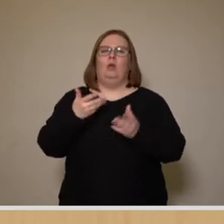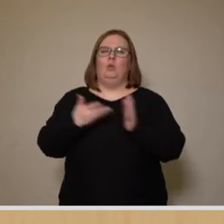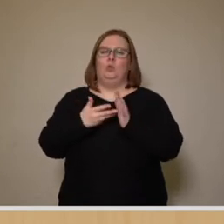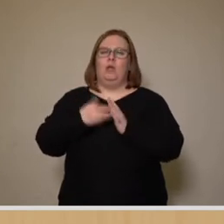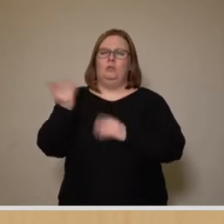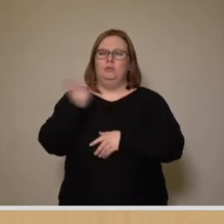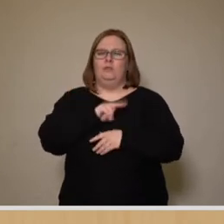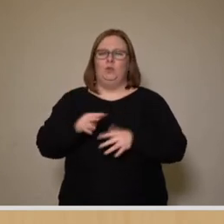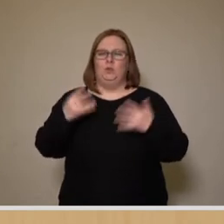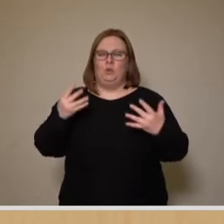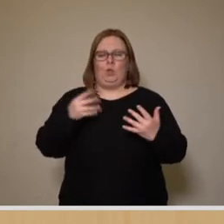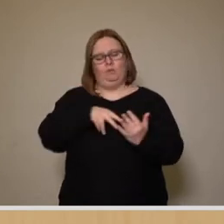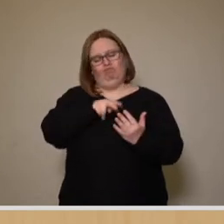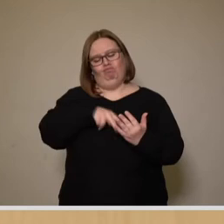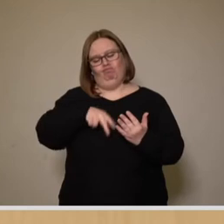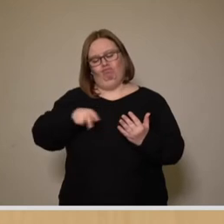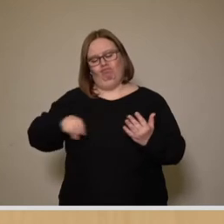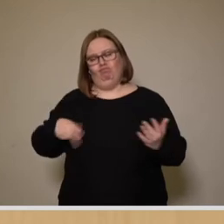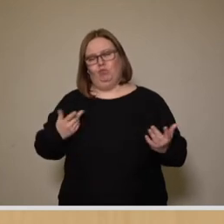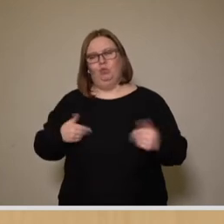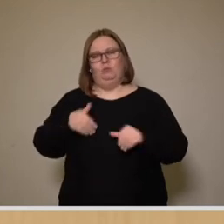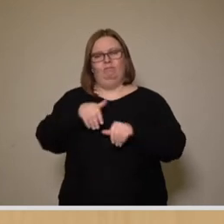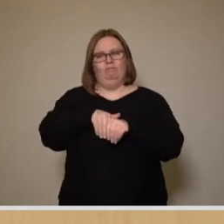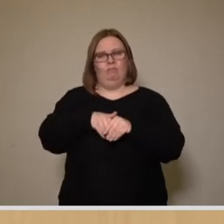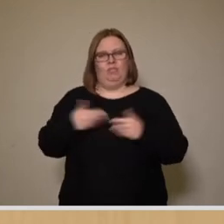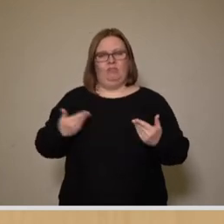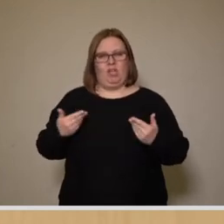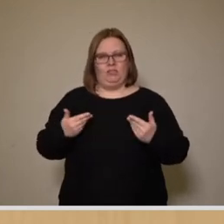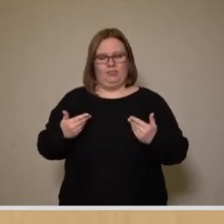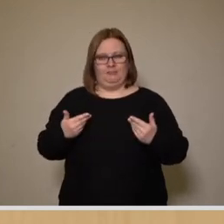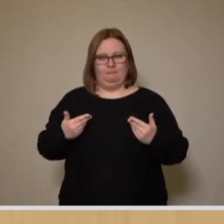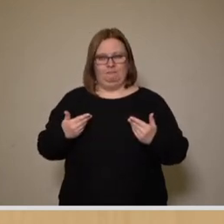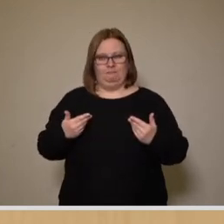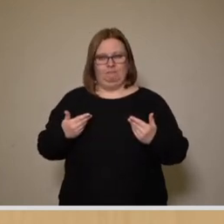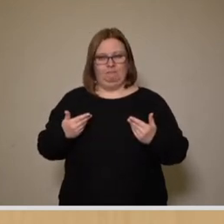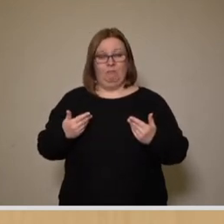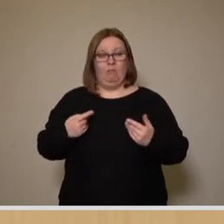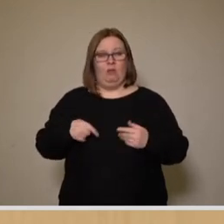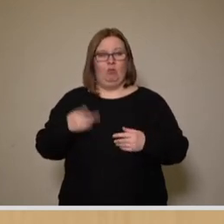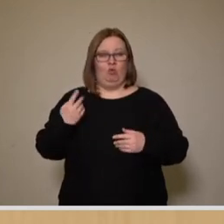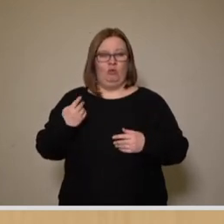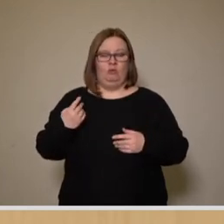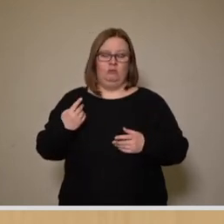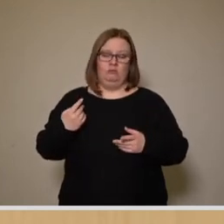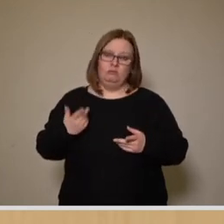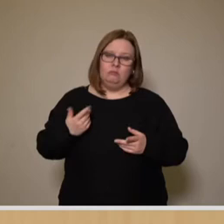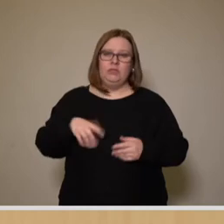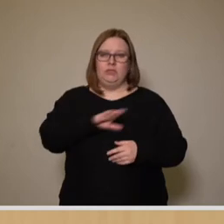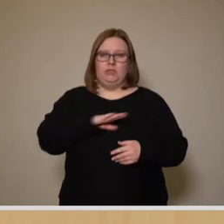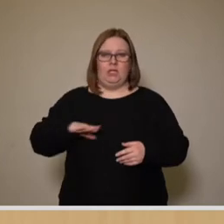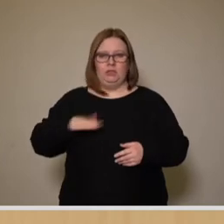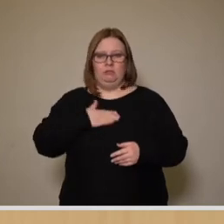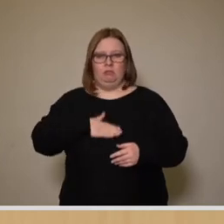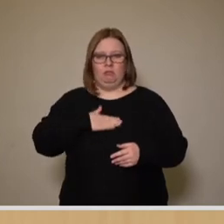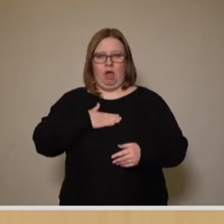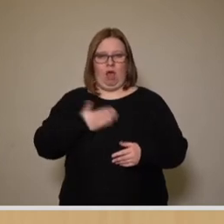2009 angeschaut. Und in dem Stesat-Gutachten aus dem Jahr 2009, welches das Sachsenbad